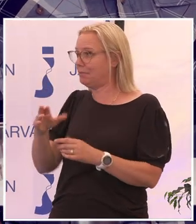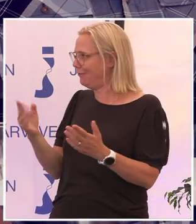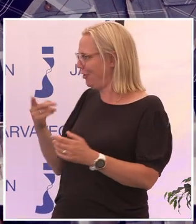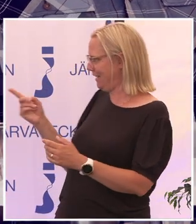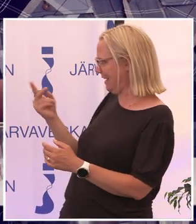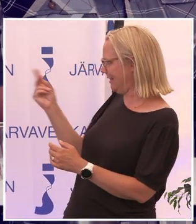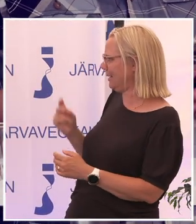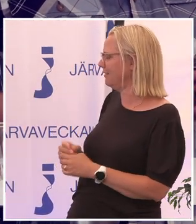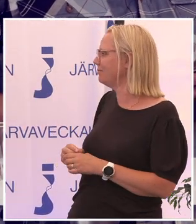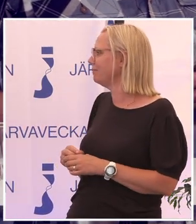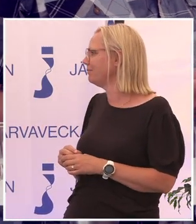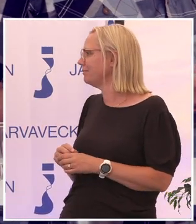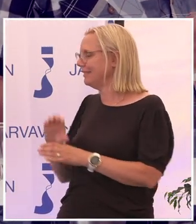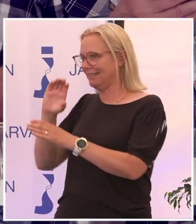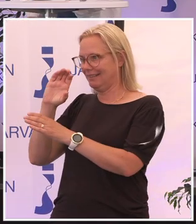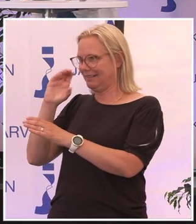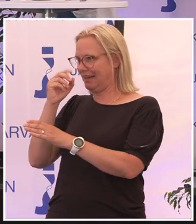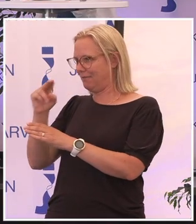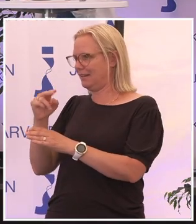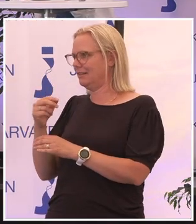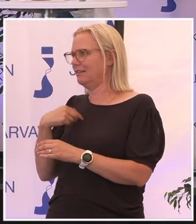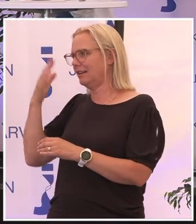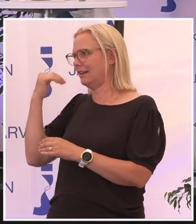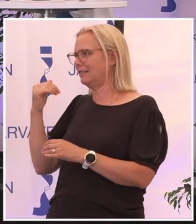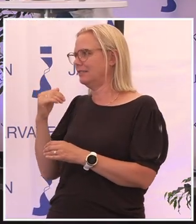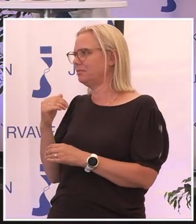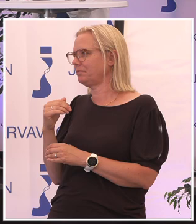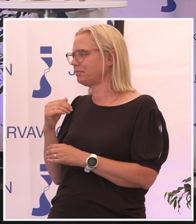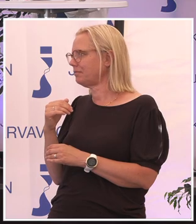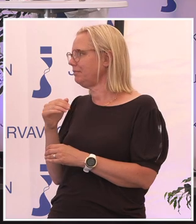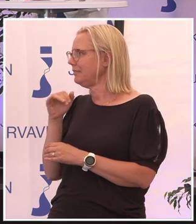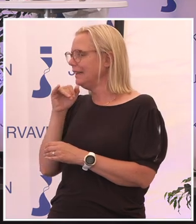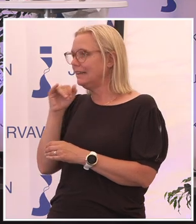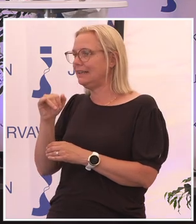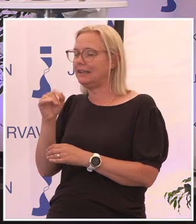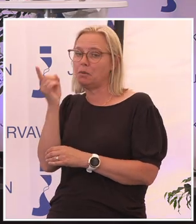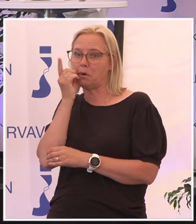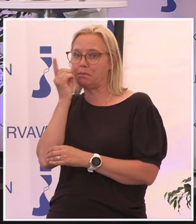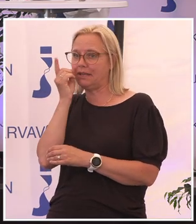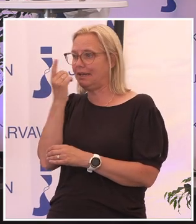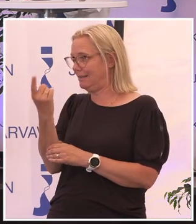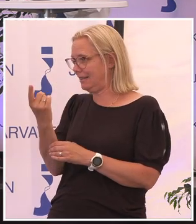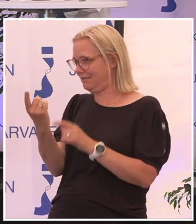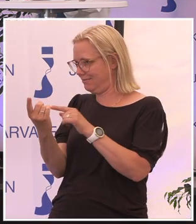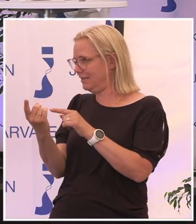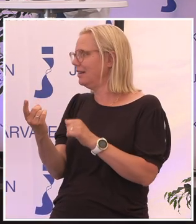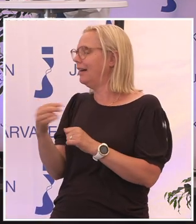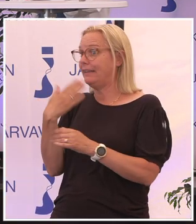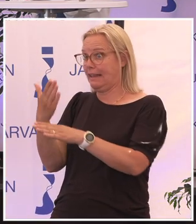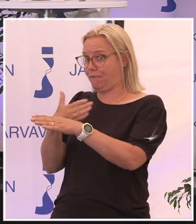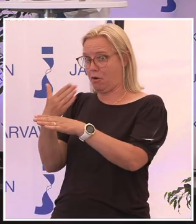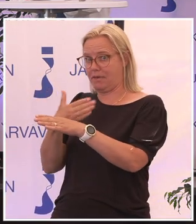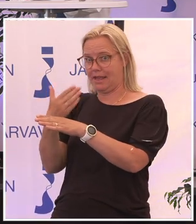Jag kan... Kör! I den här telefonen... Den är förberedd